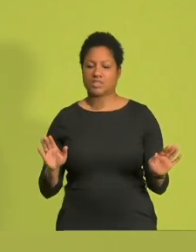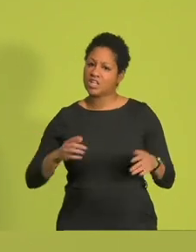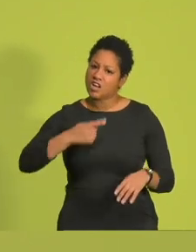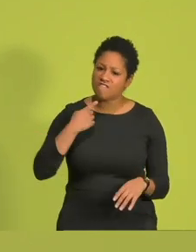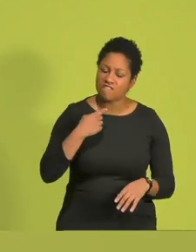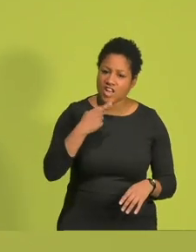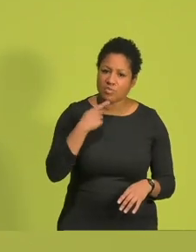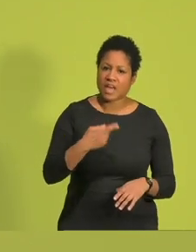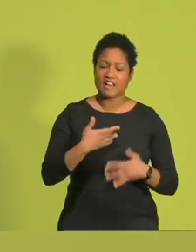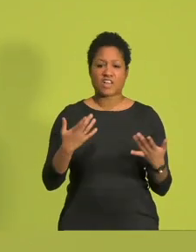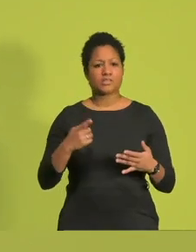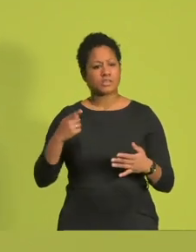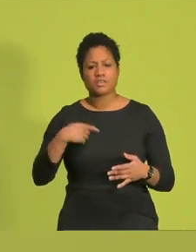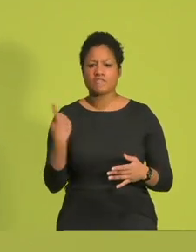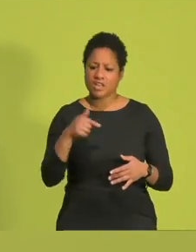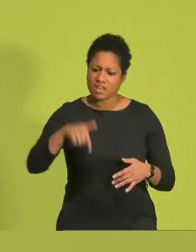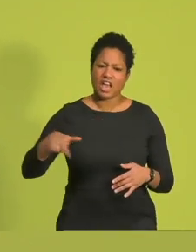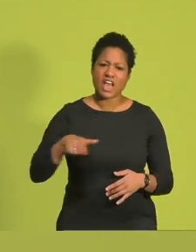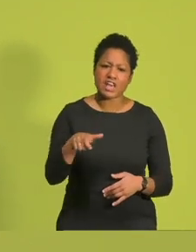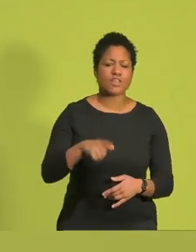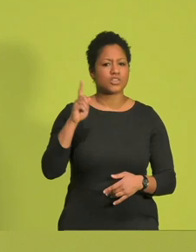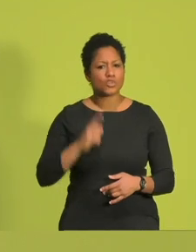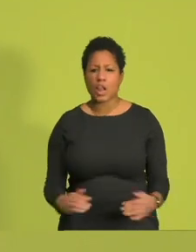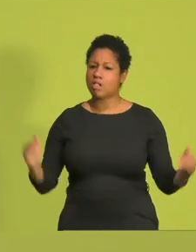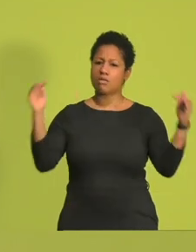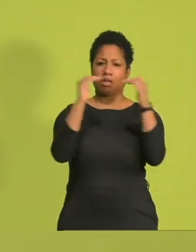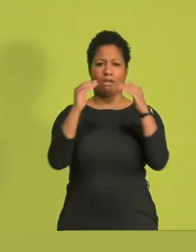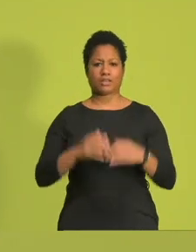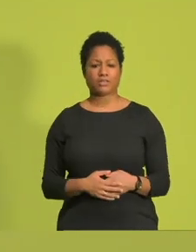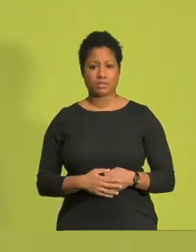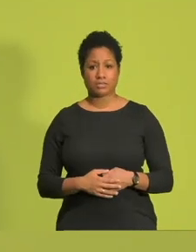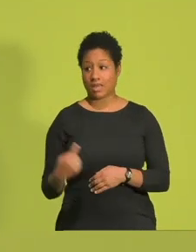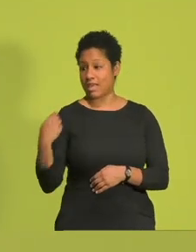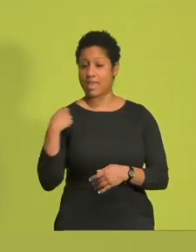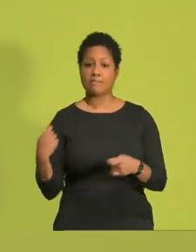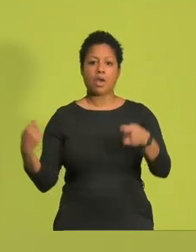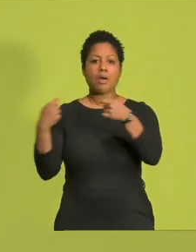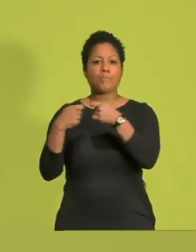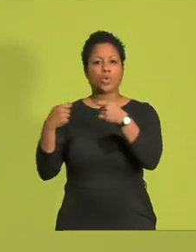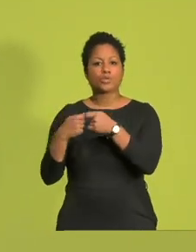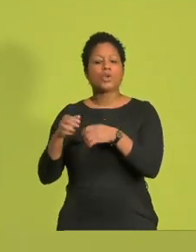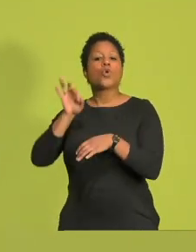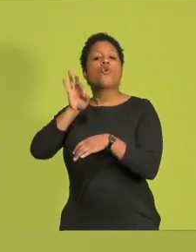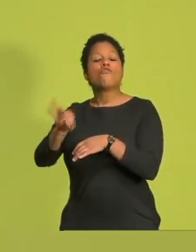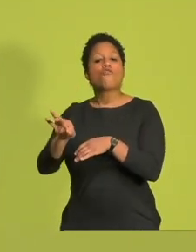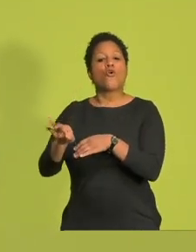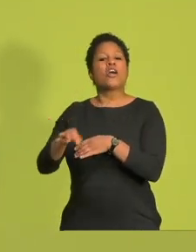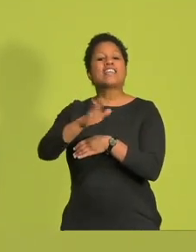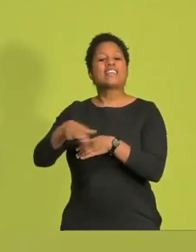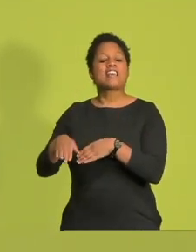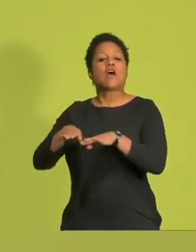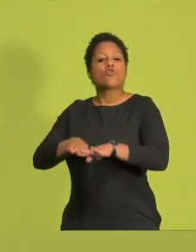in NRW einfach gerecht zugeht. Die gerade im Bund beschlossene Einführung der Kindergrundsicherung wird uns